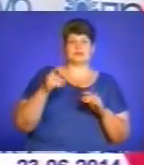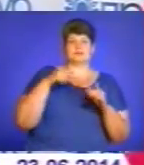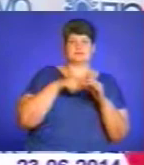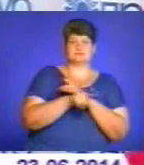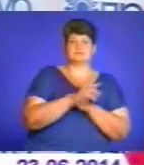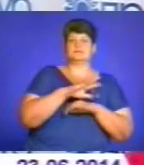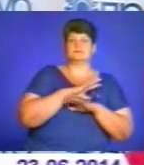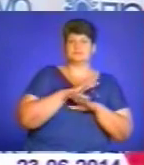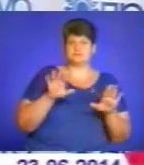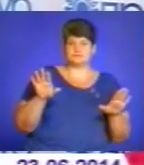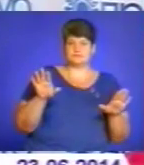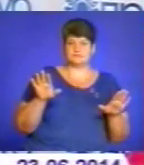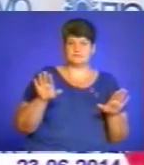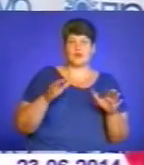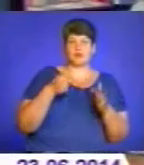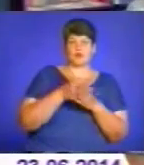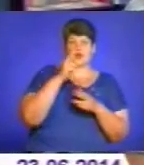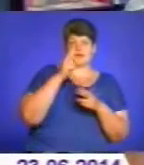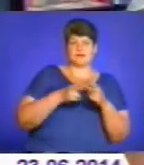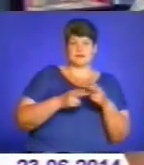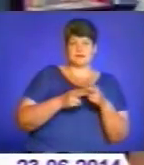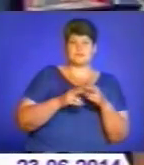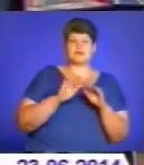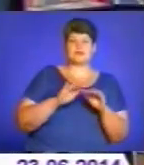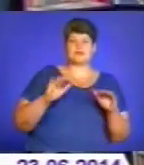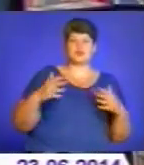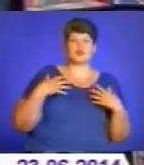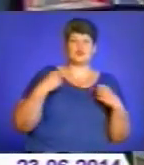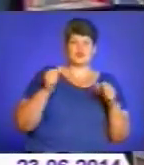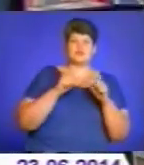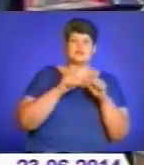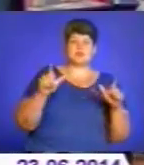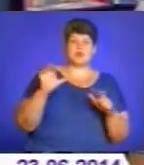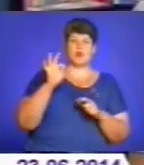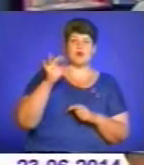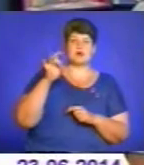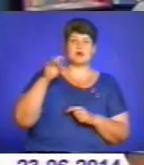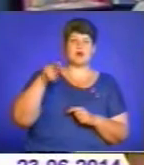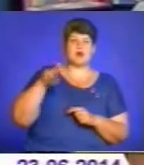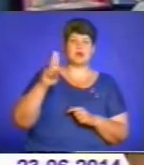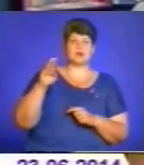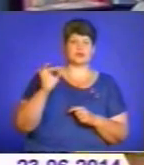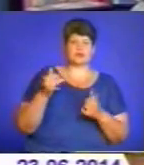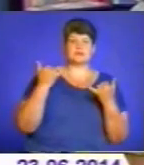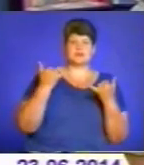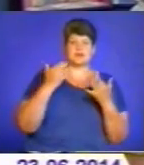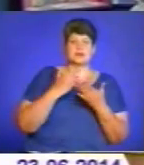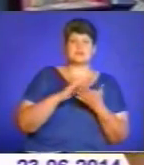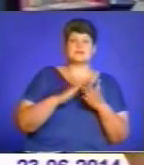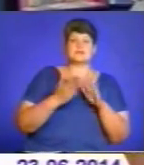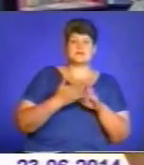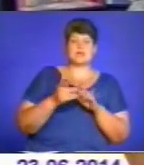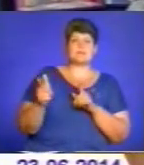вони будуть до кінця змін. Дитячий і оздоровчий заклад «Орлятко» на даний час знаходиться в стані